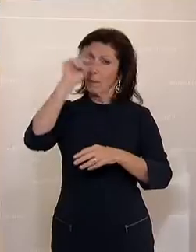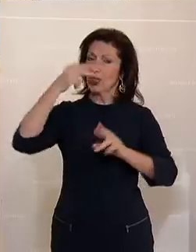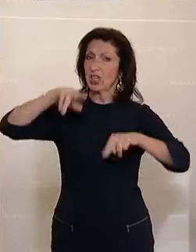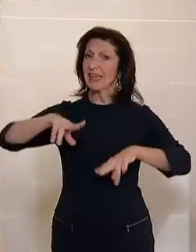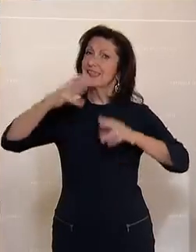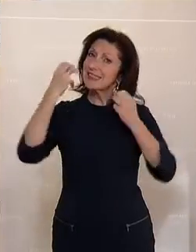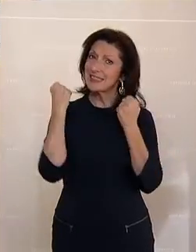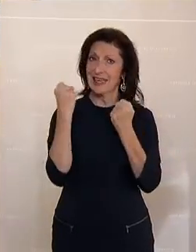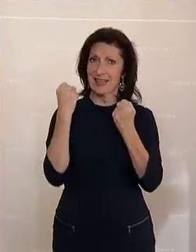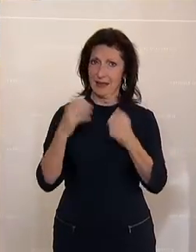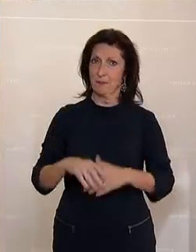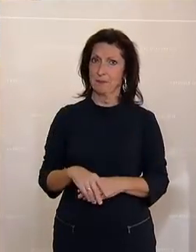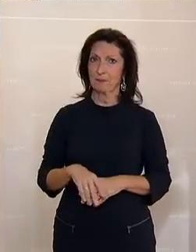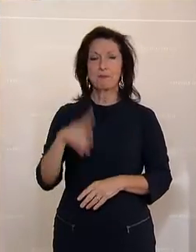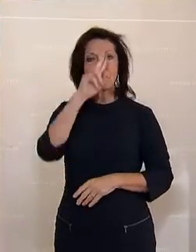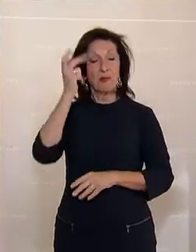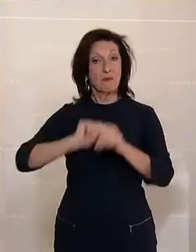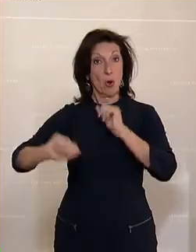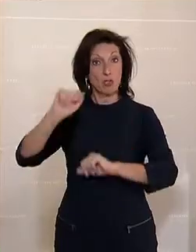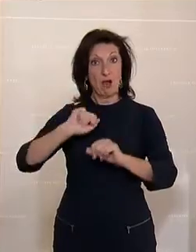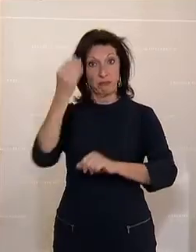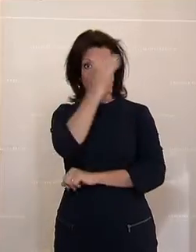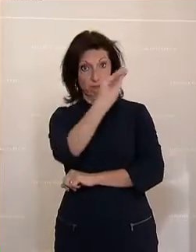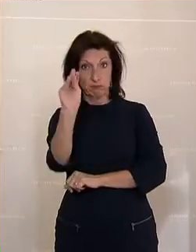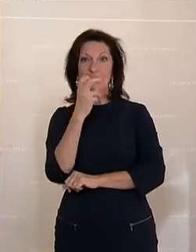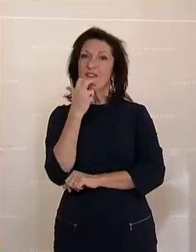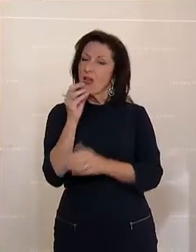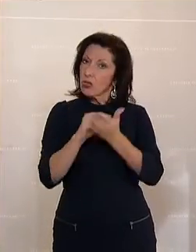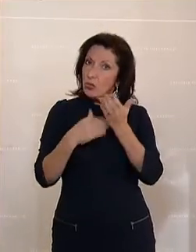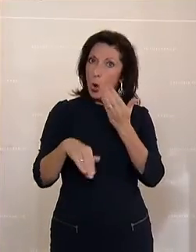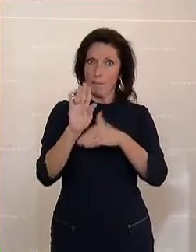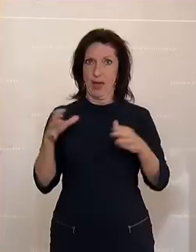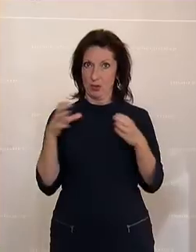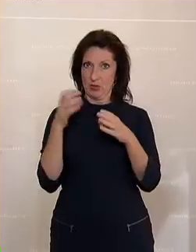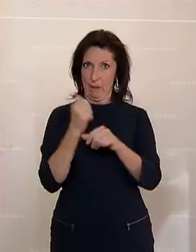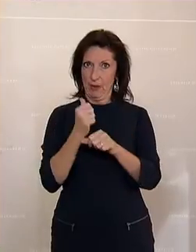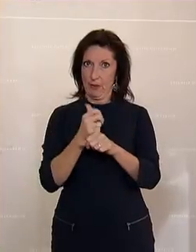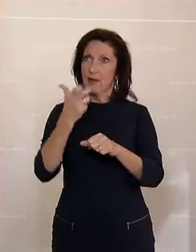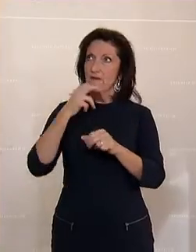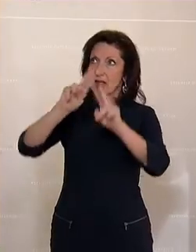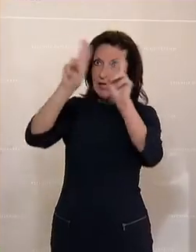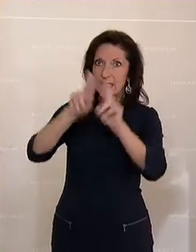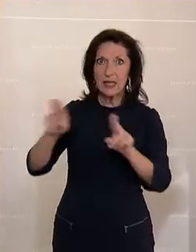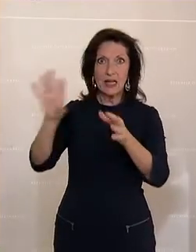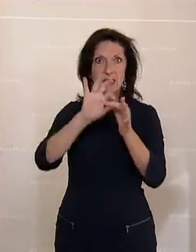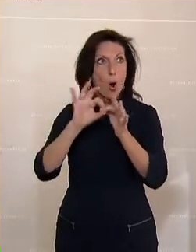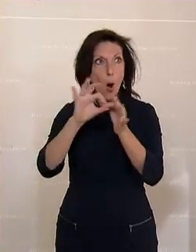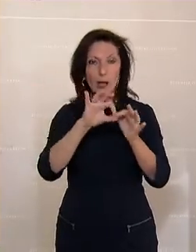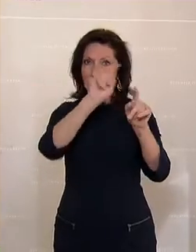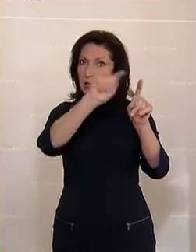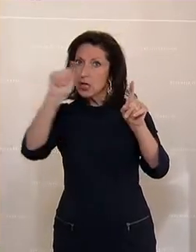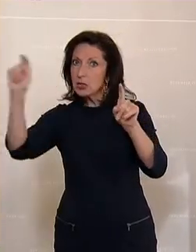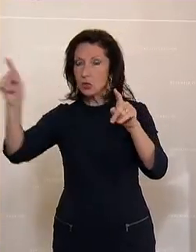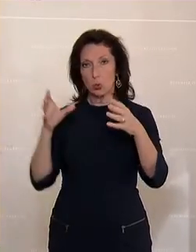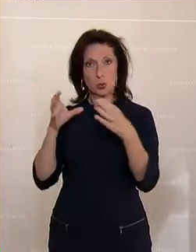Die Ankündigung der Volksanwaltschaft zu einer noch stärkeren Zusammenarbeit mit internationalen Organisationen, wie